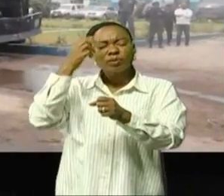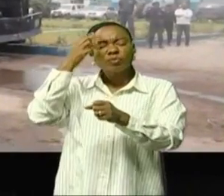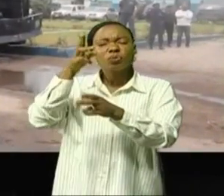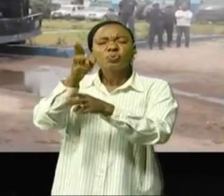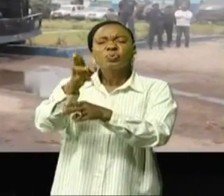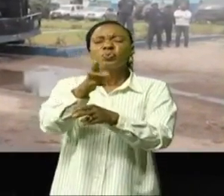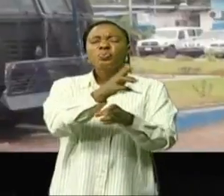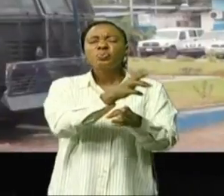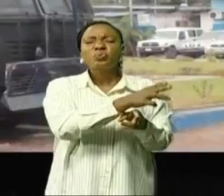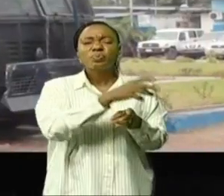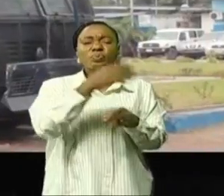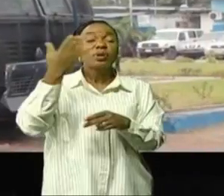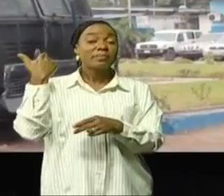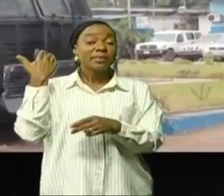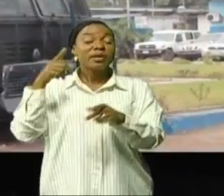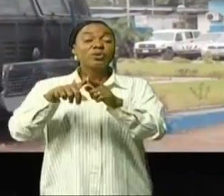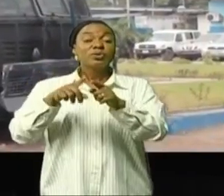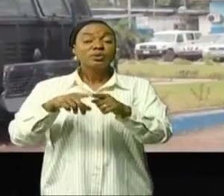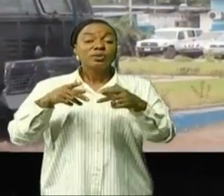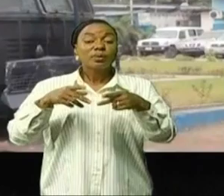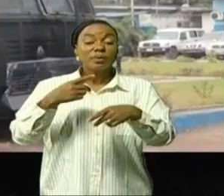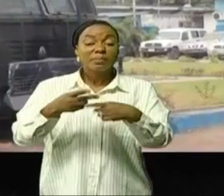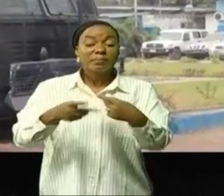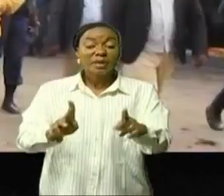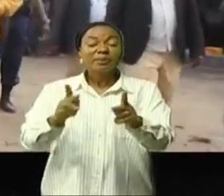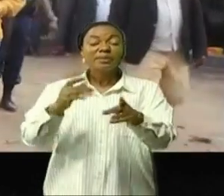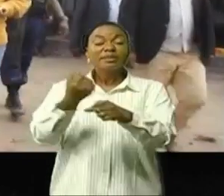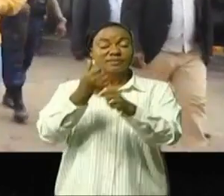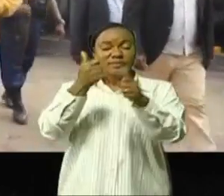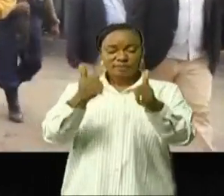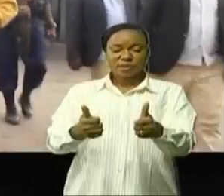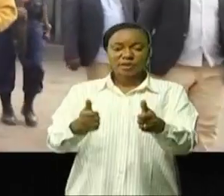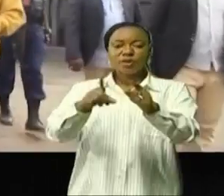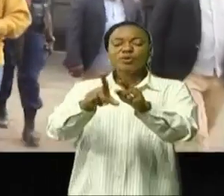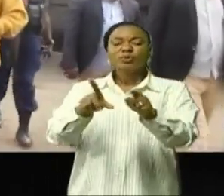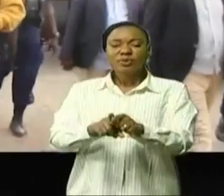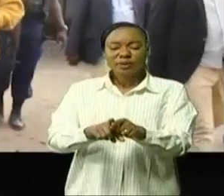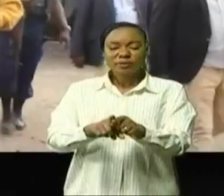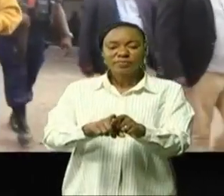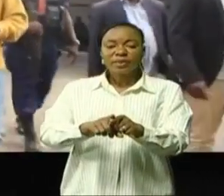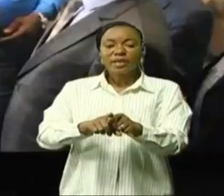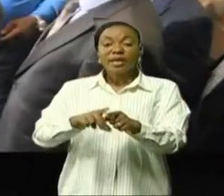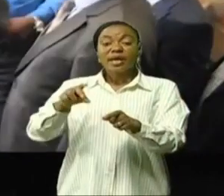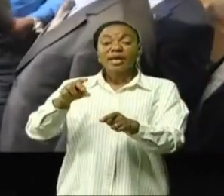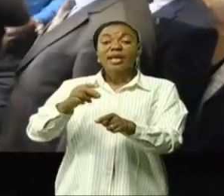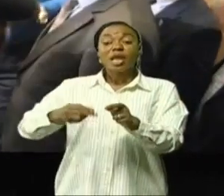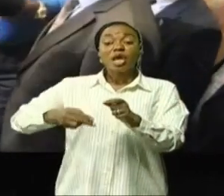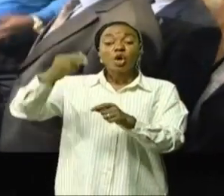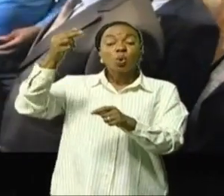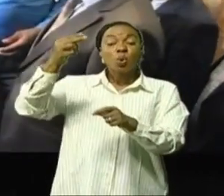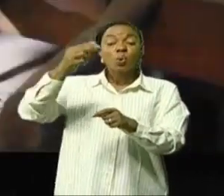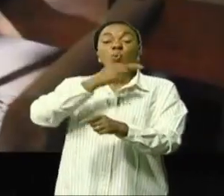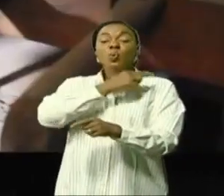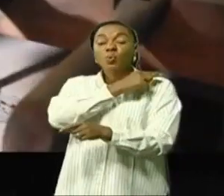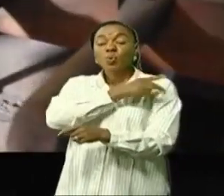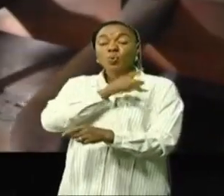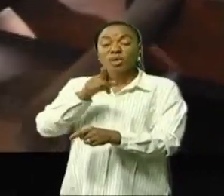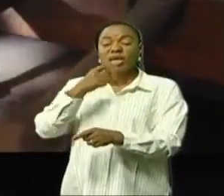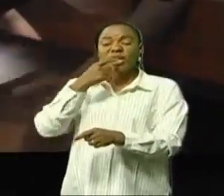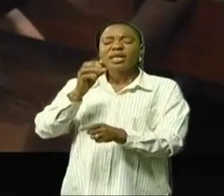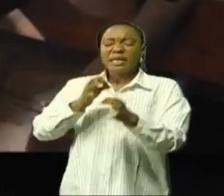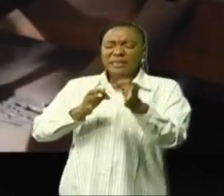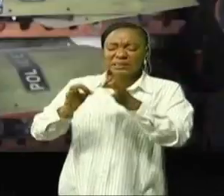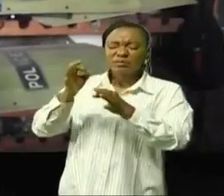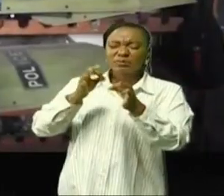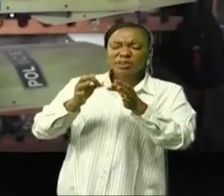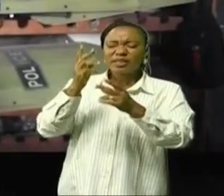déblindés pour lui permettre d'opérer convenablement. Le commissaire supérieur principal, le colonel Moshitu, lui a aussi fait